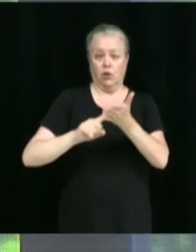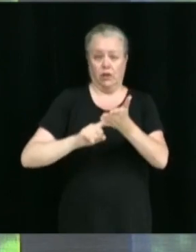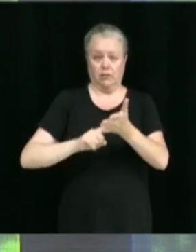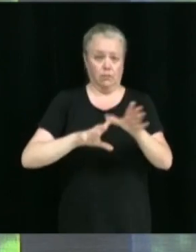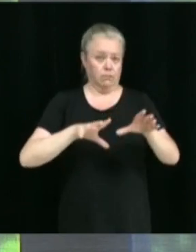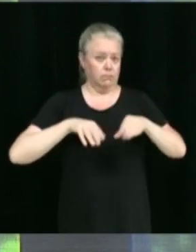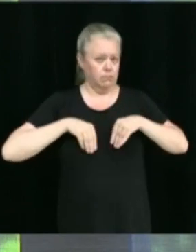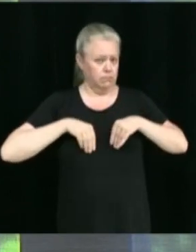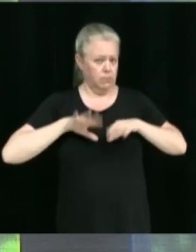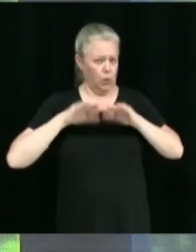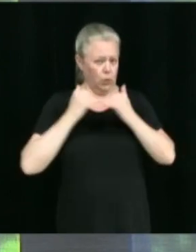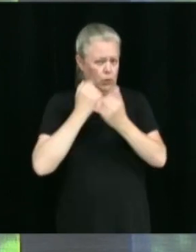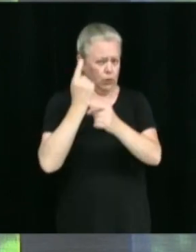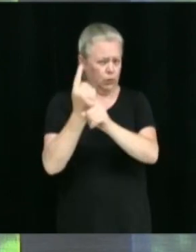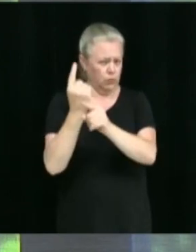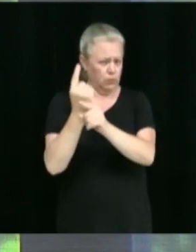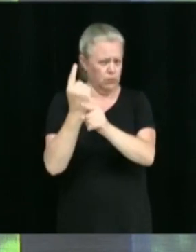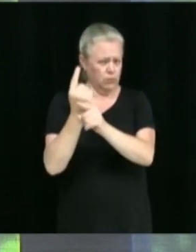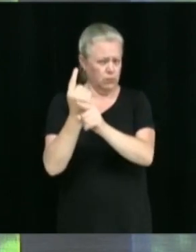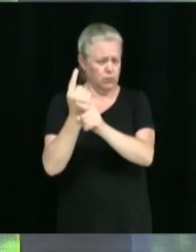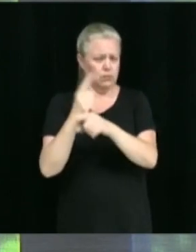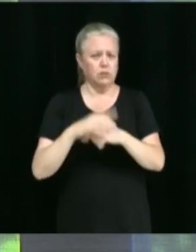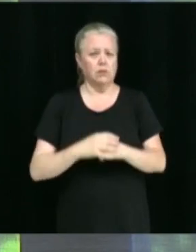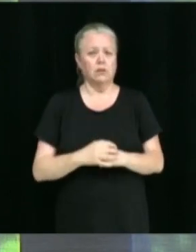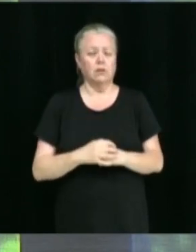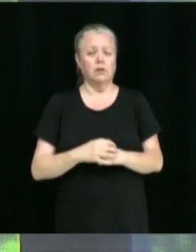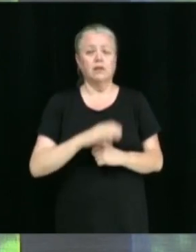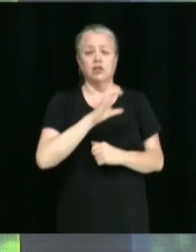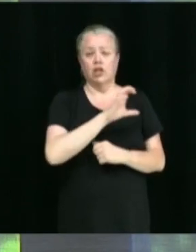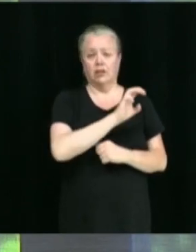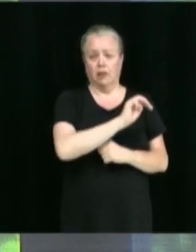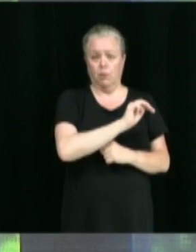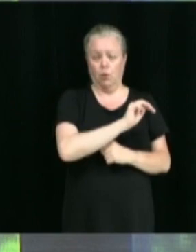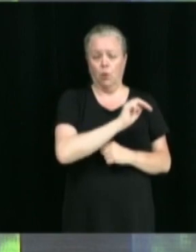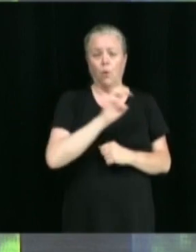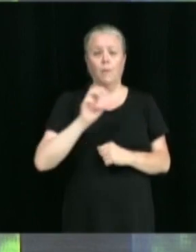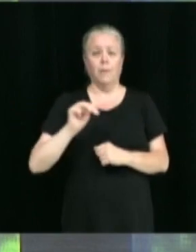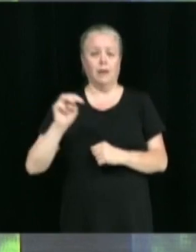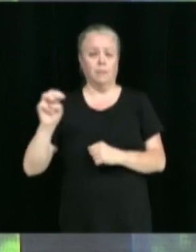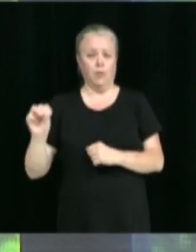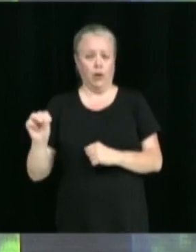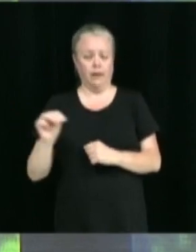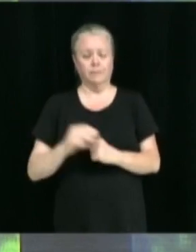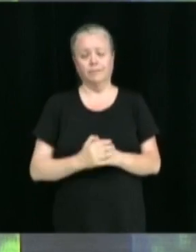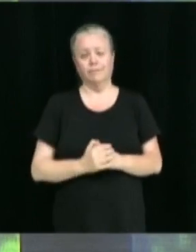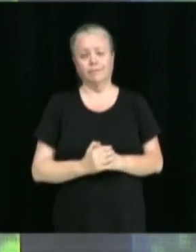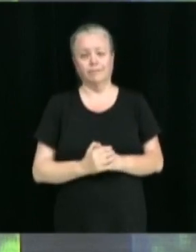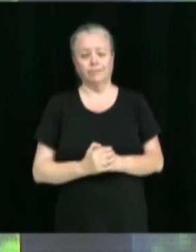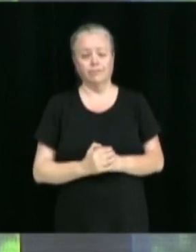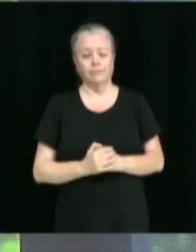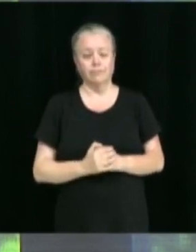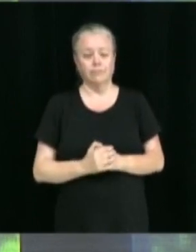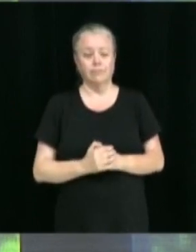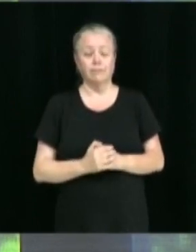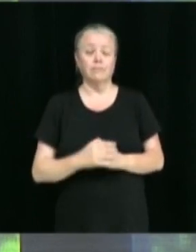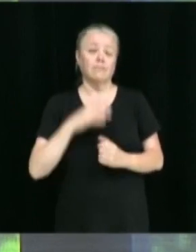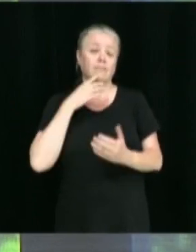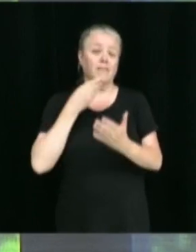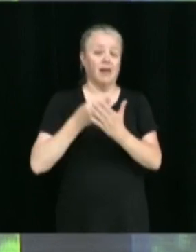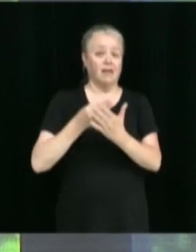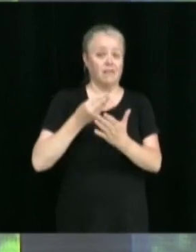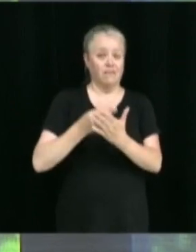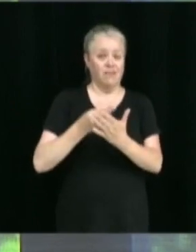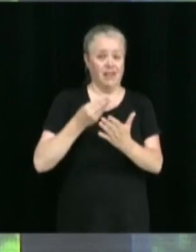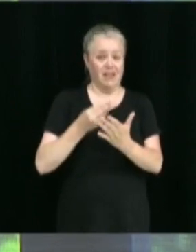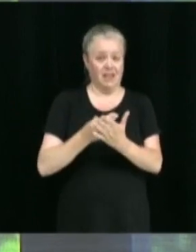puisque tout était conforme. Chantal Moreau, Marc Morin. Dépôt des états financiers